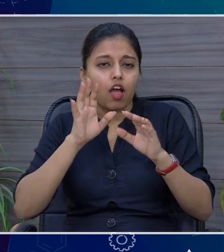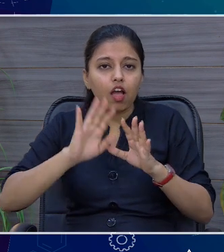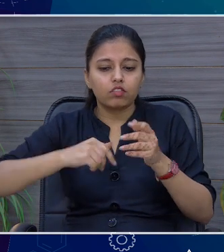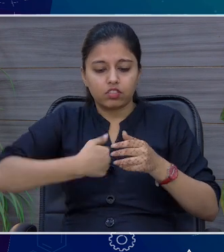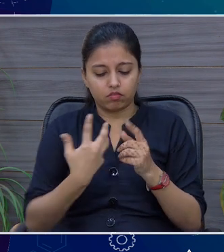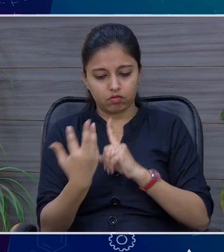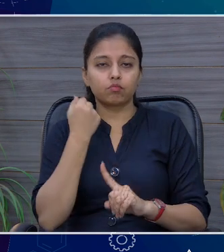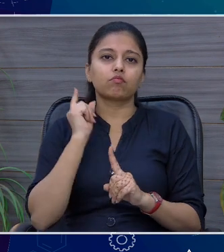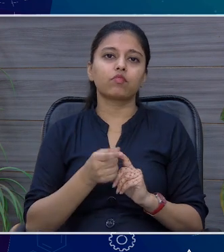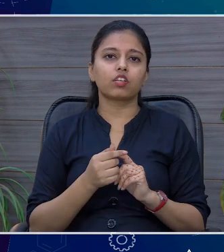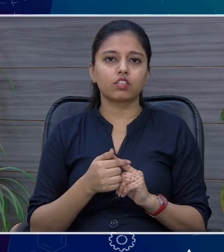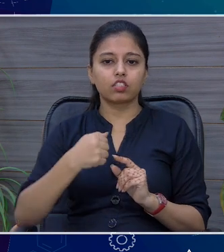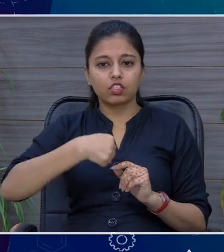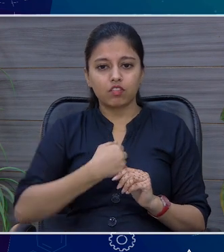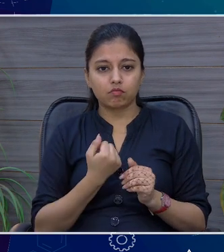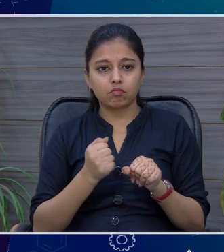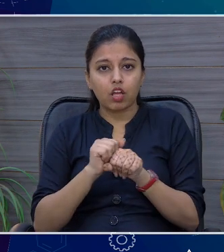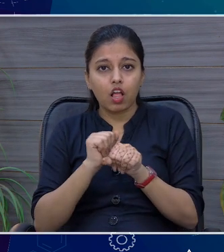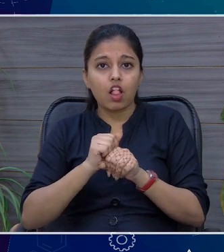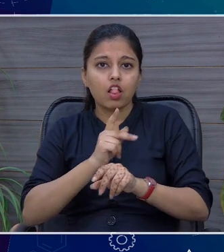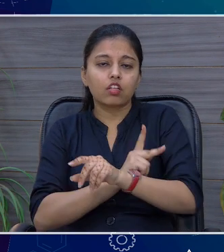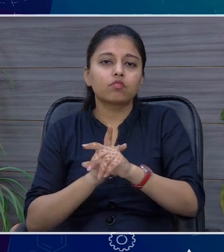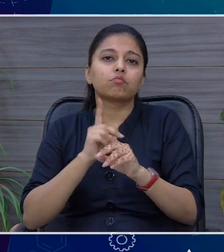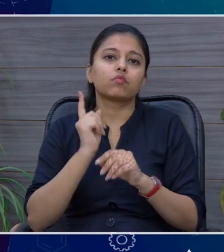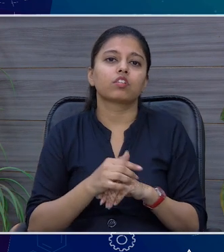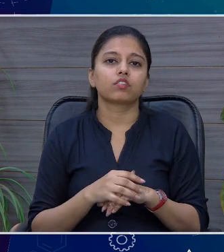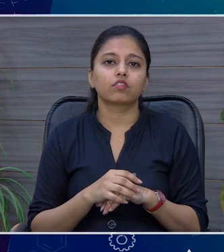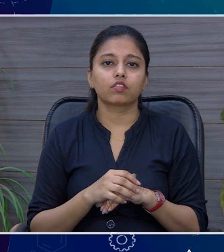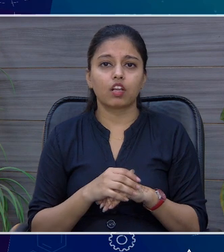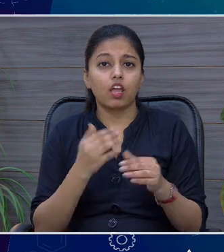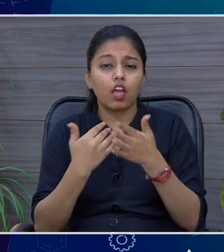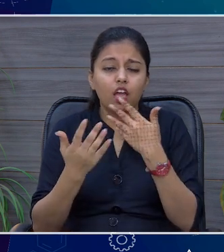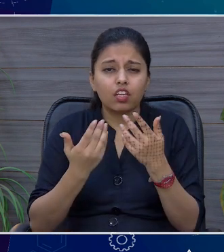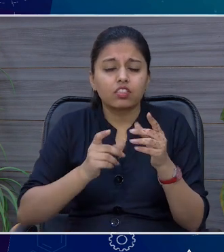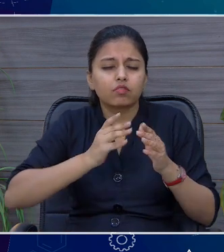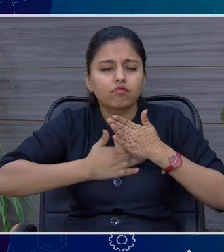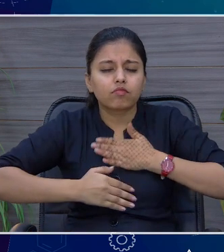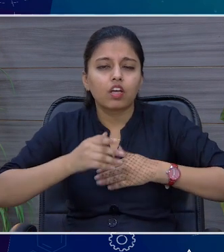हिसाब से हमें हमारे ग्रैटिटूड हमारी लाइफ में होना चाहिए कि हमारे पास जितना है जो है